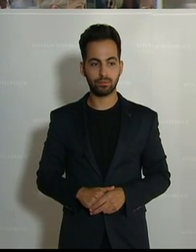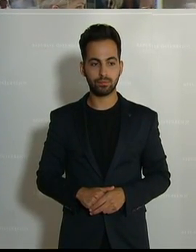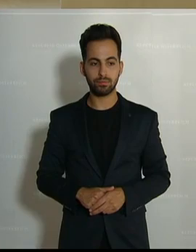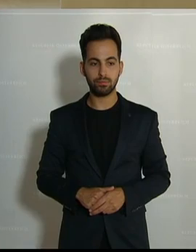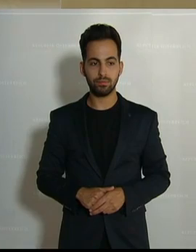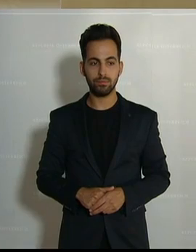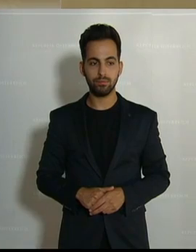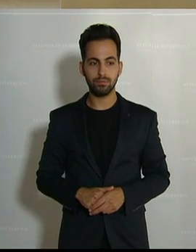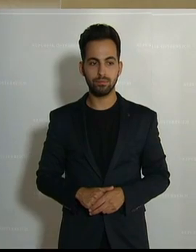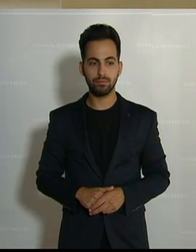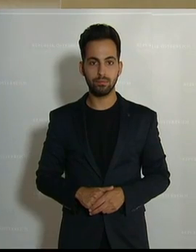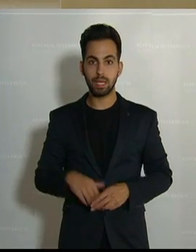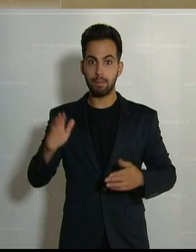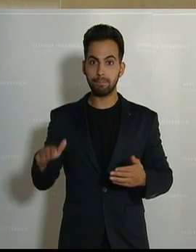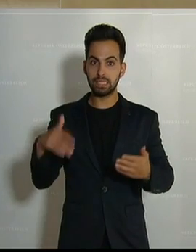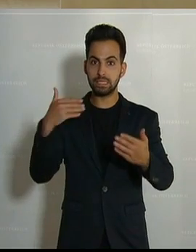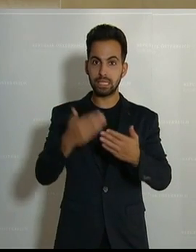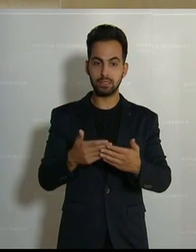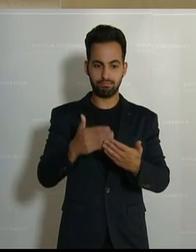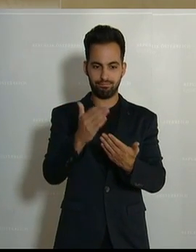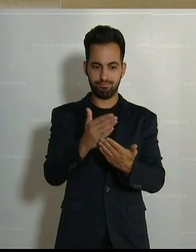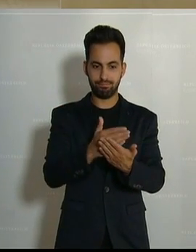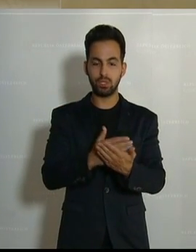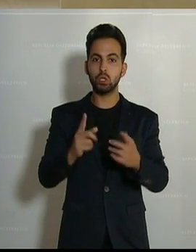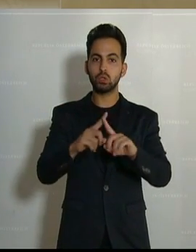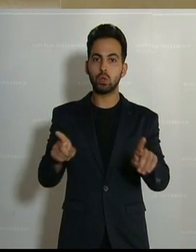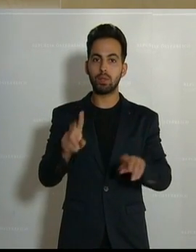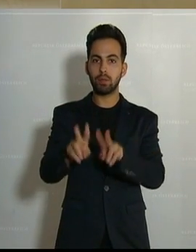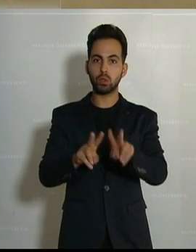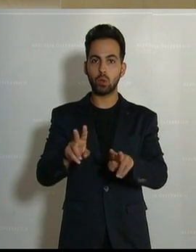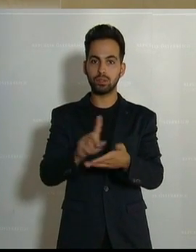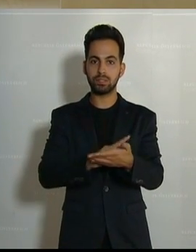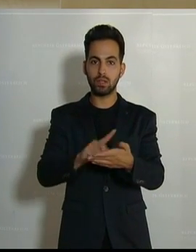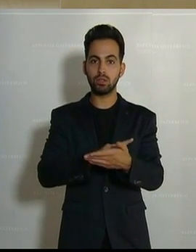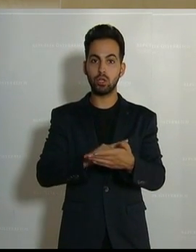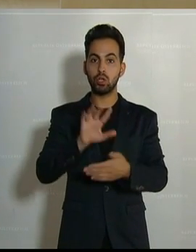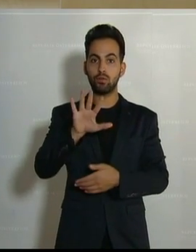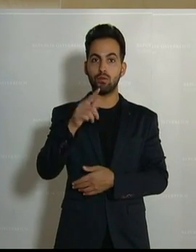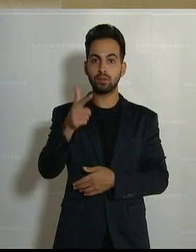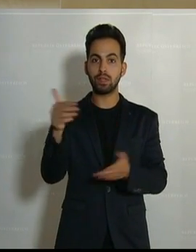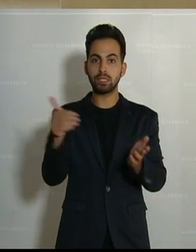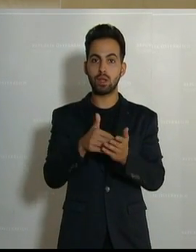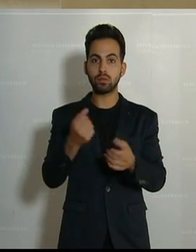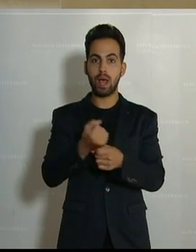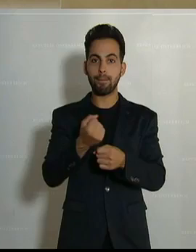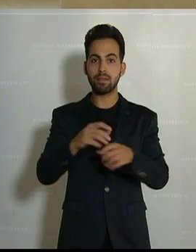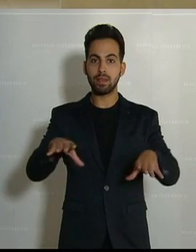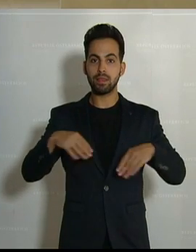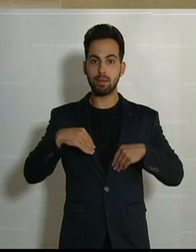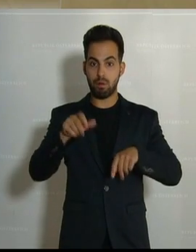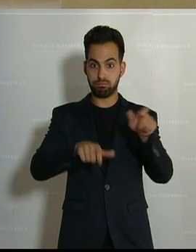Die bisher geltende Sonderbetreuungszeit wurde von über 25.000 Arbeitnehmerinnen und